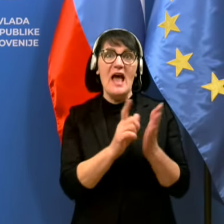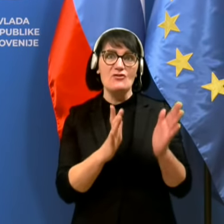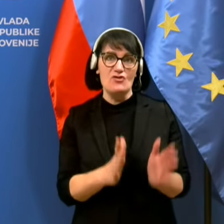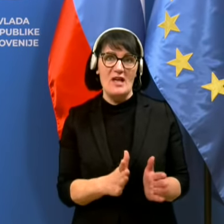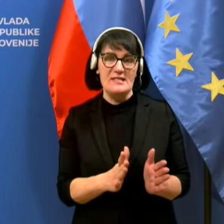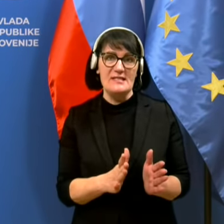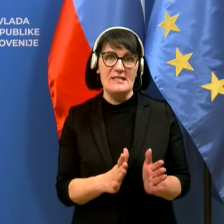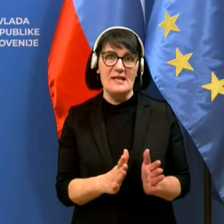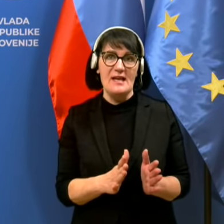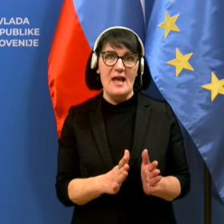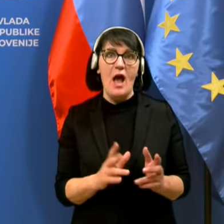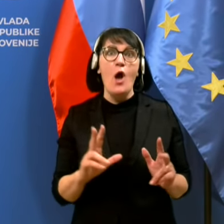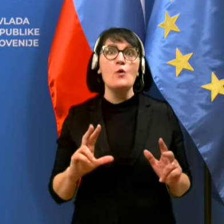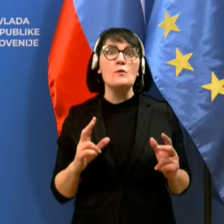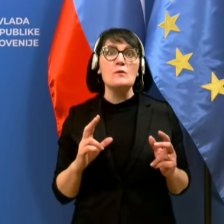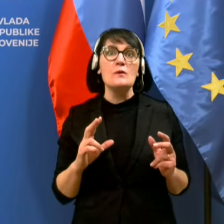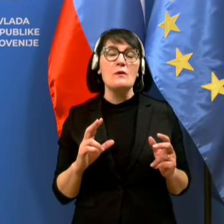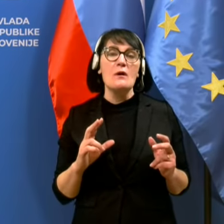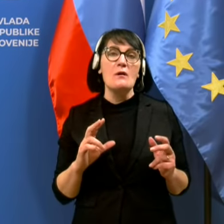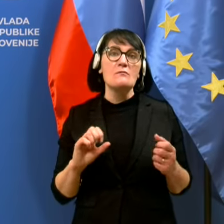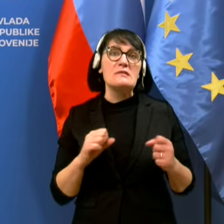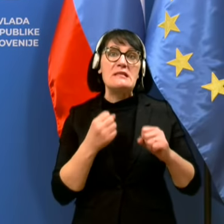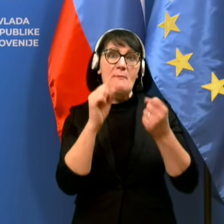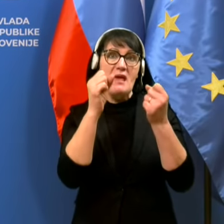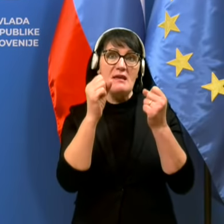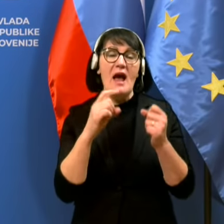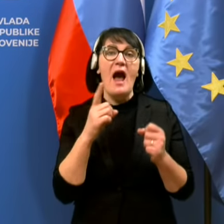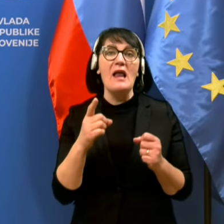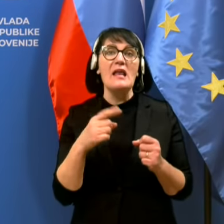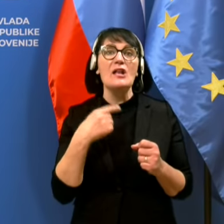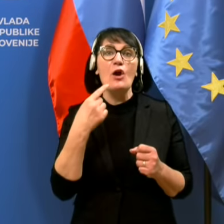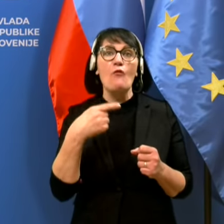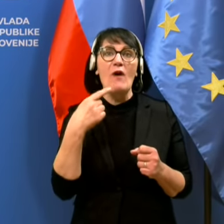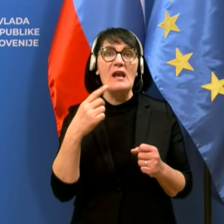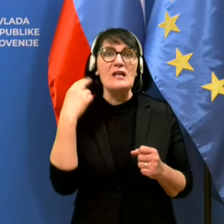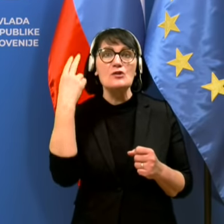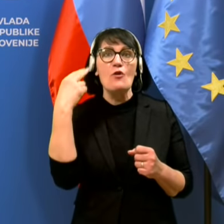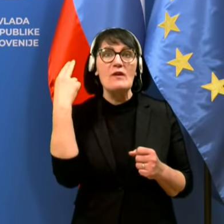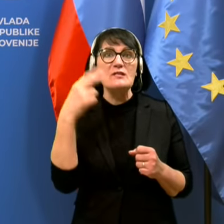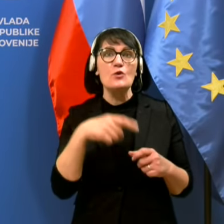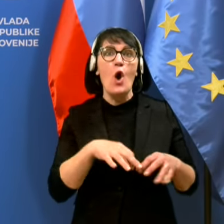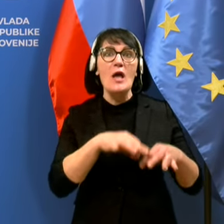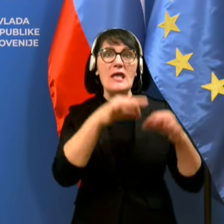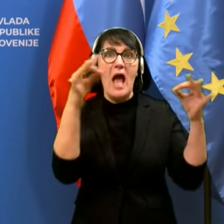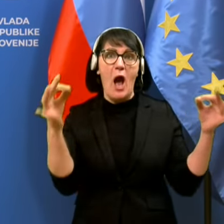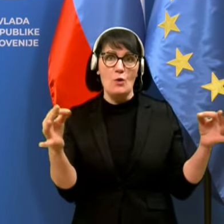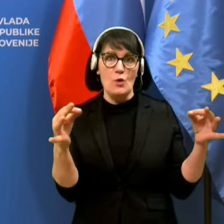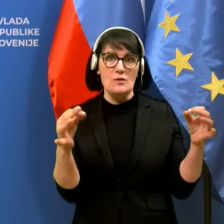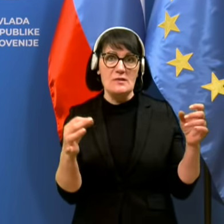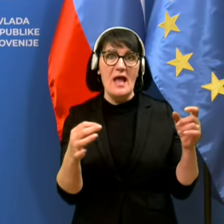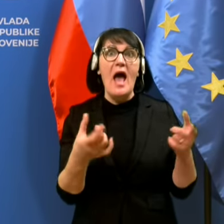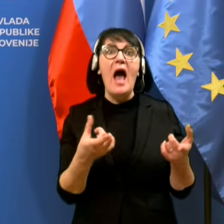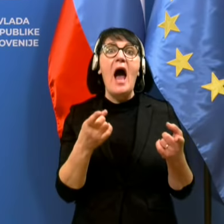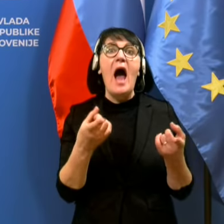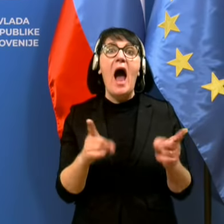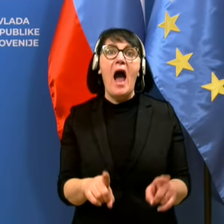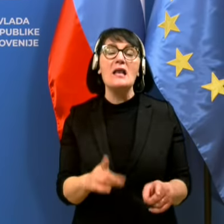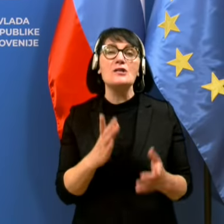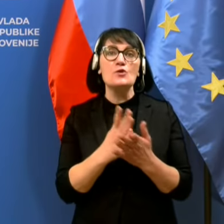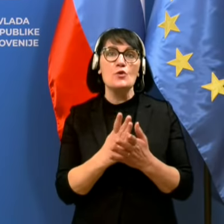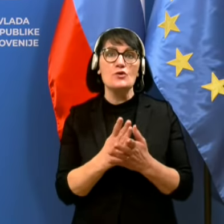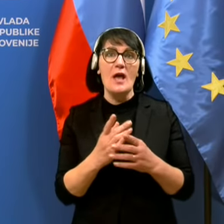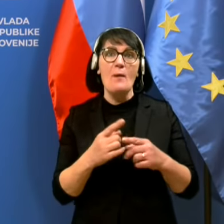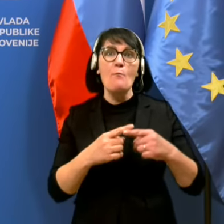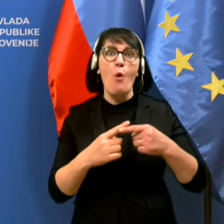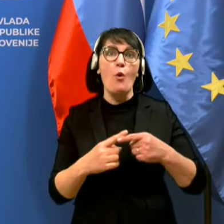vznemirja ali pa nagovarja slovensko javnost, je, ali so že nastopili v goji